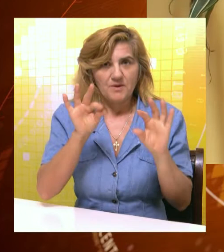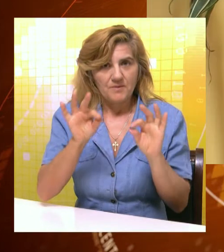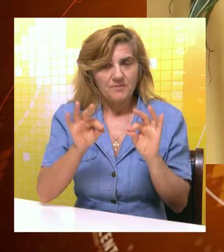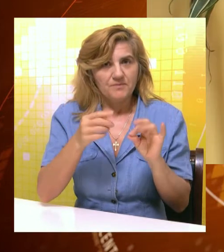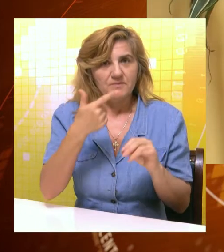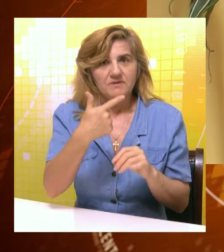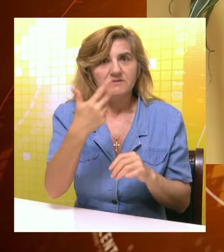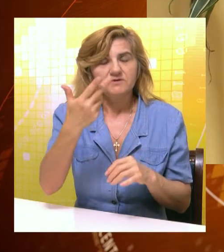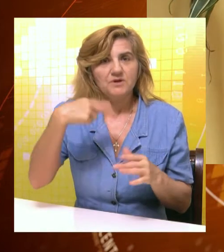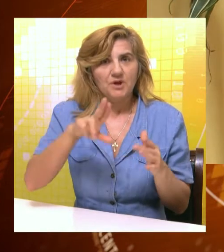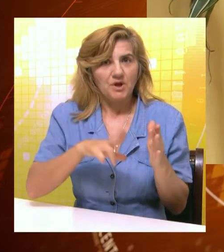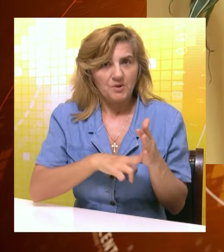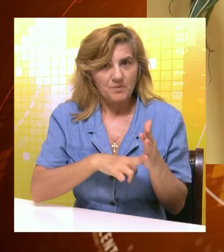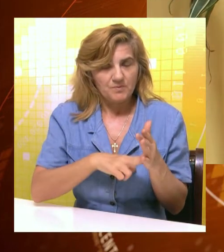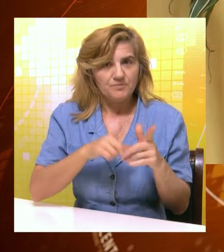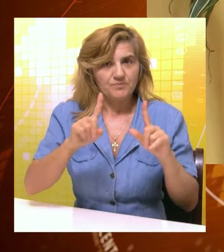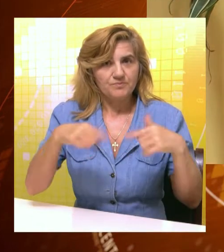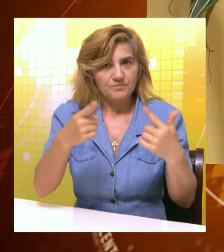24. juna, to je subota.